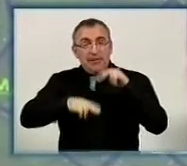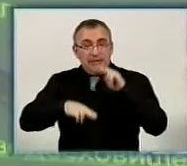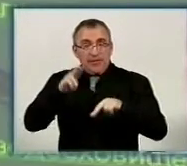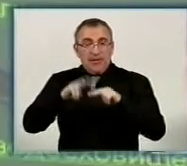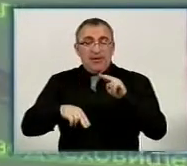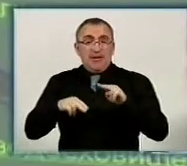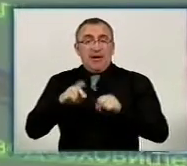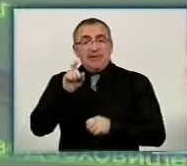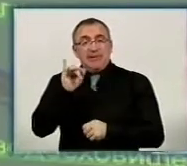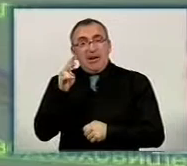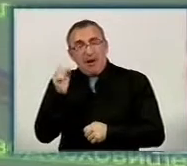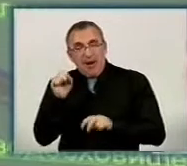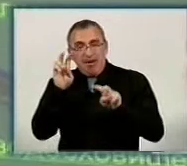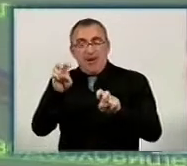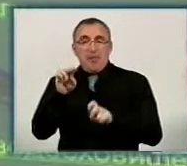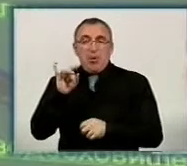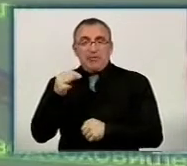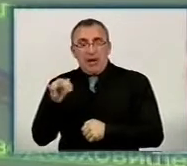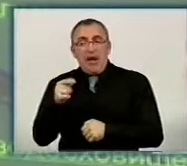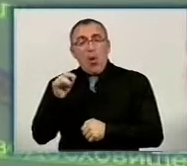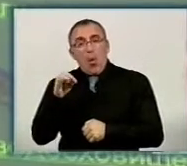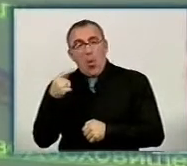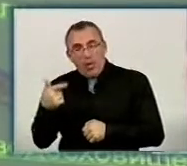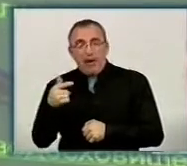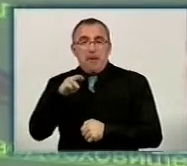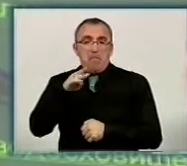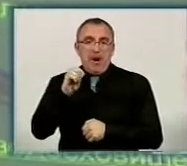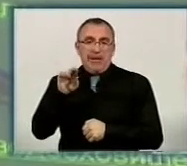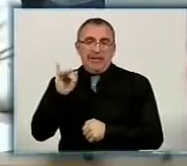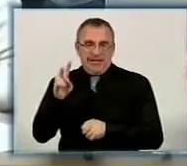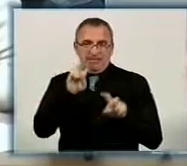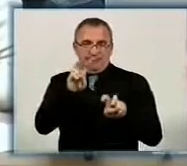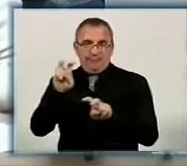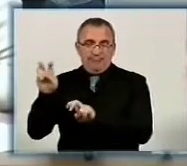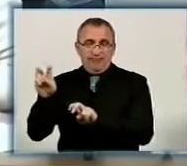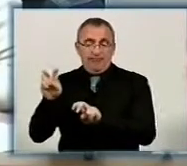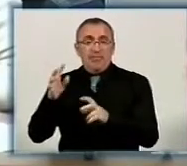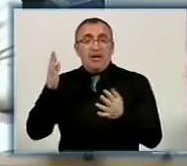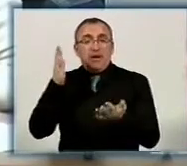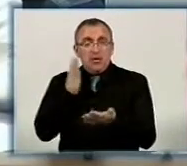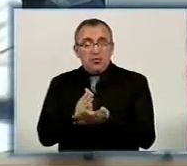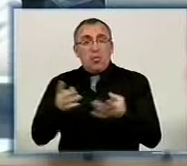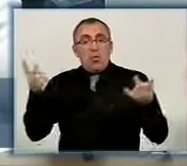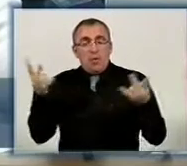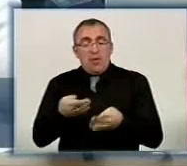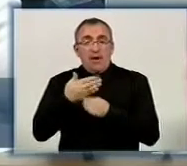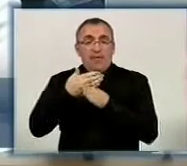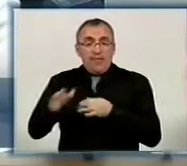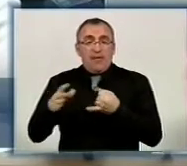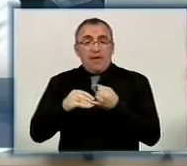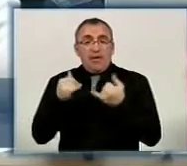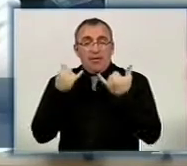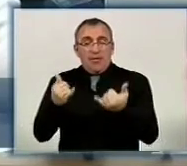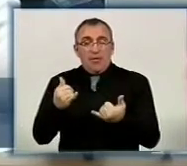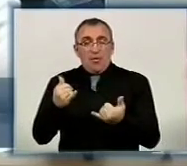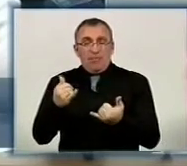товариствах, як зірка, приозерний, геолог та медик. Існує потреба у виділенні землі не тільки для суб